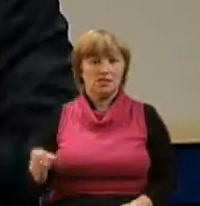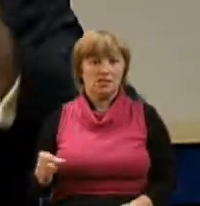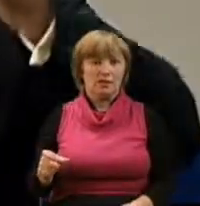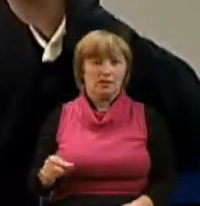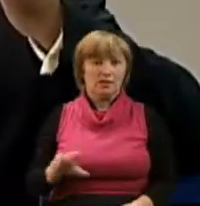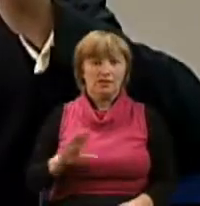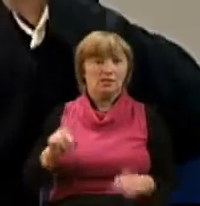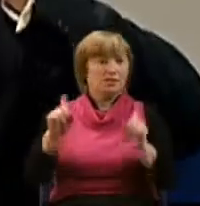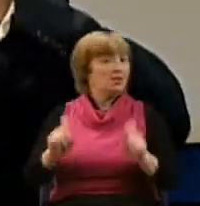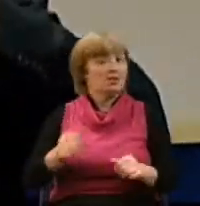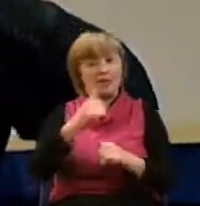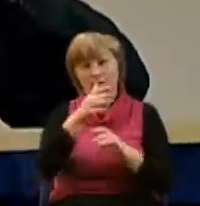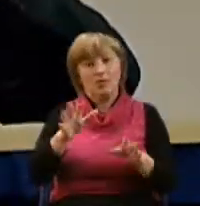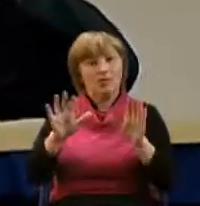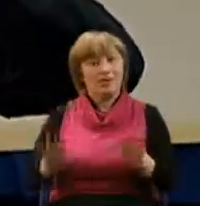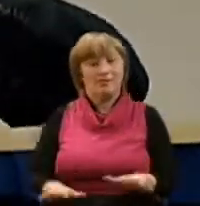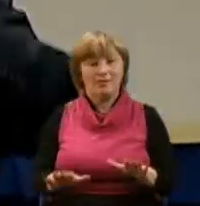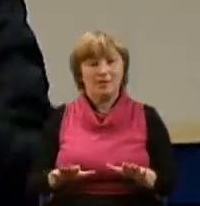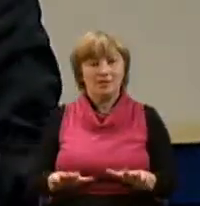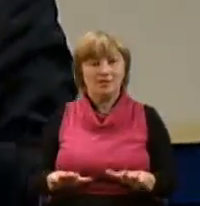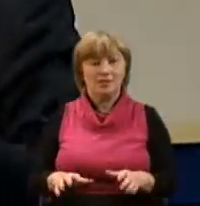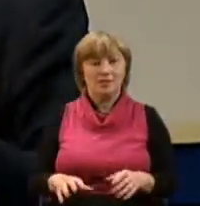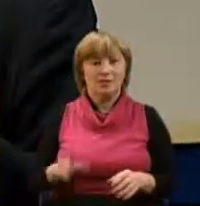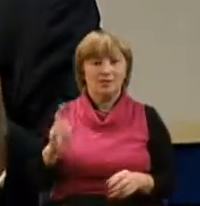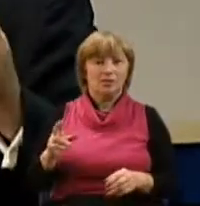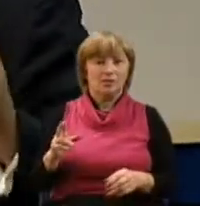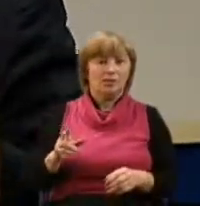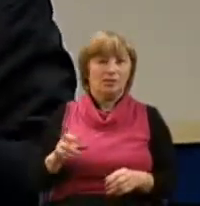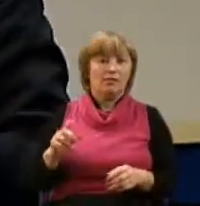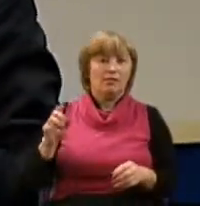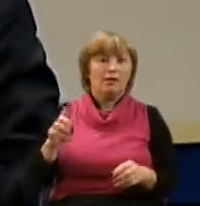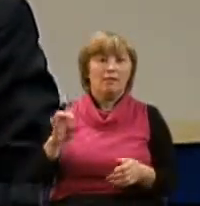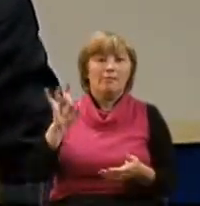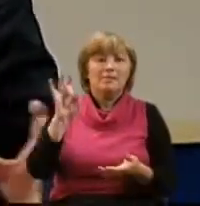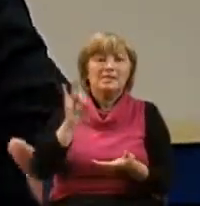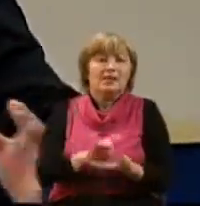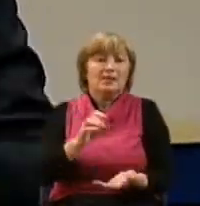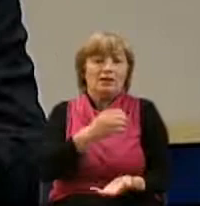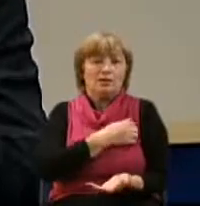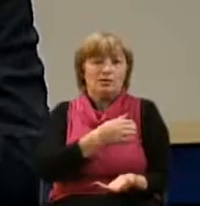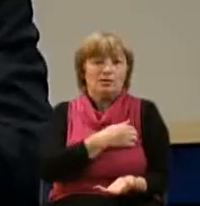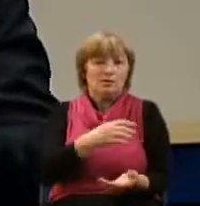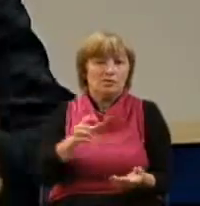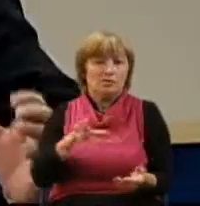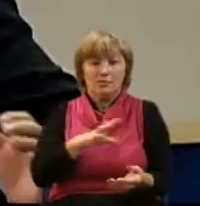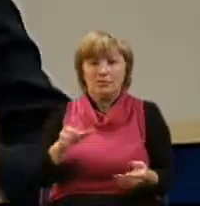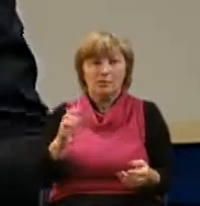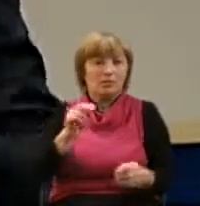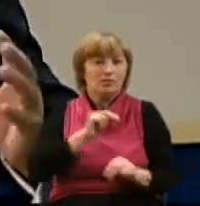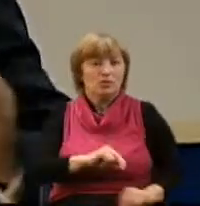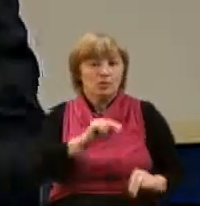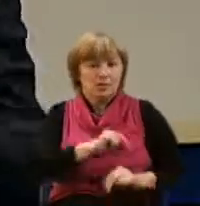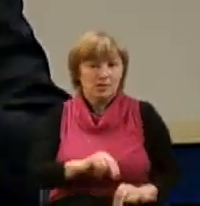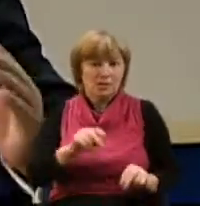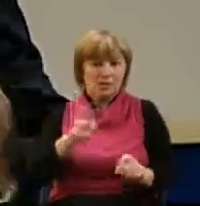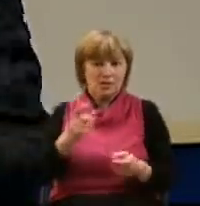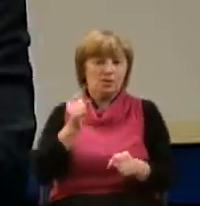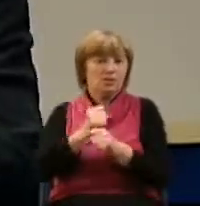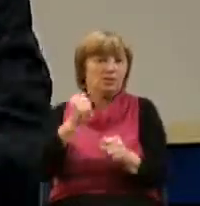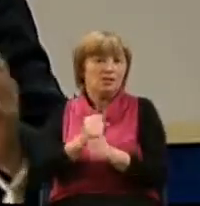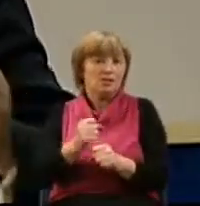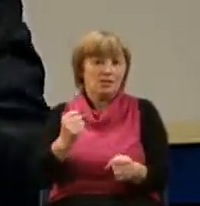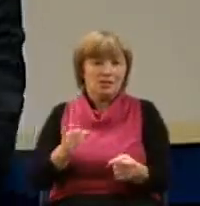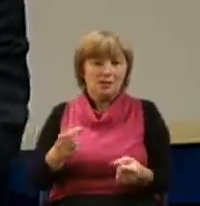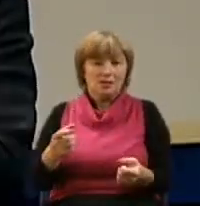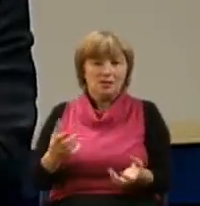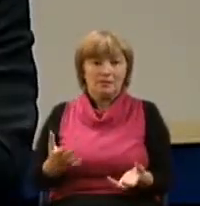такой же непоседок, который не мог оставаться на одном месте, который постоянно хотел быть в гуще событий, в труде, в работе, что-то